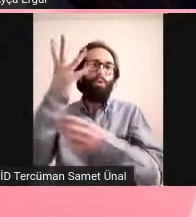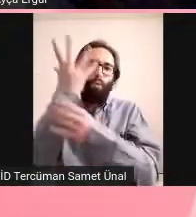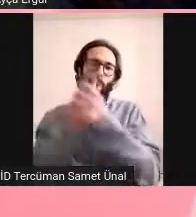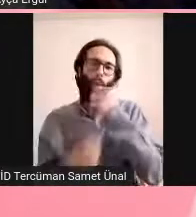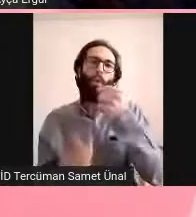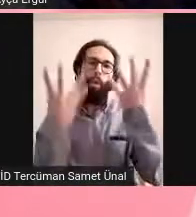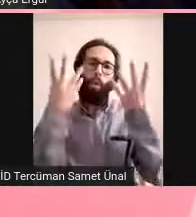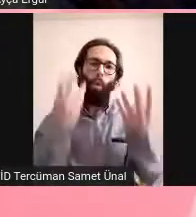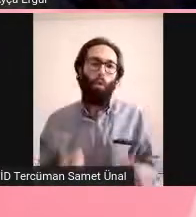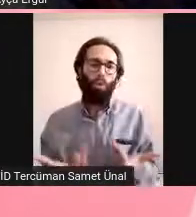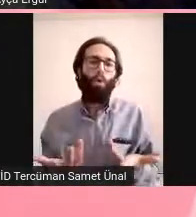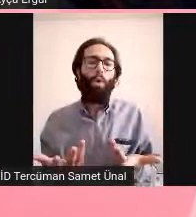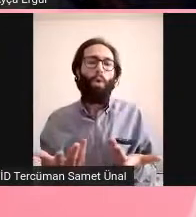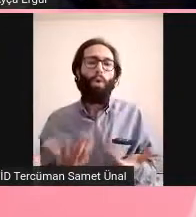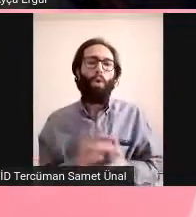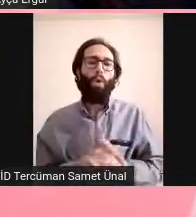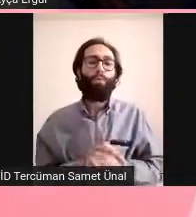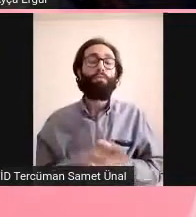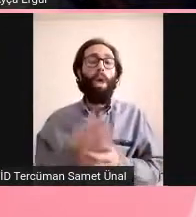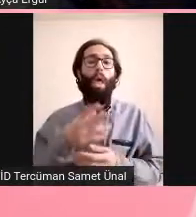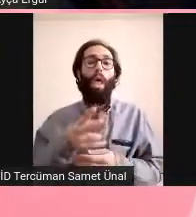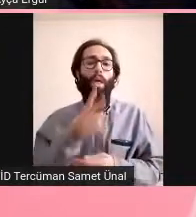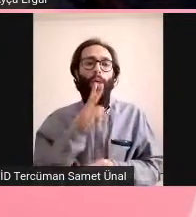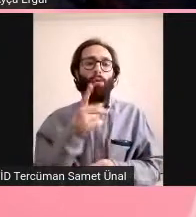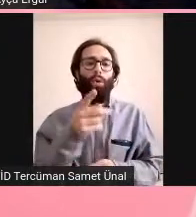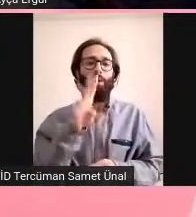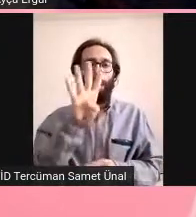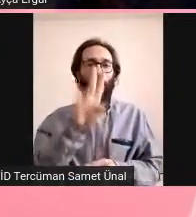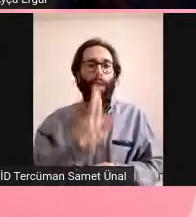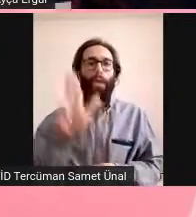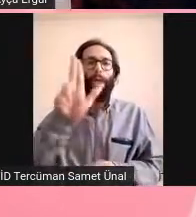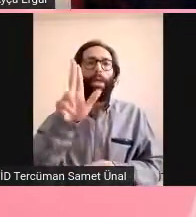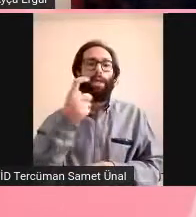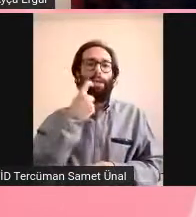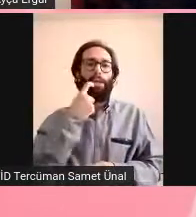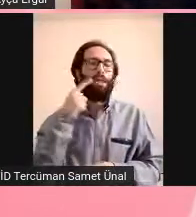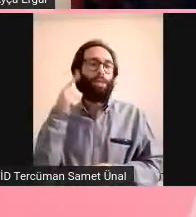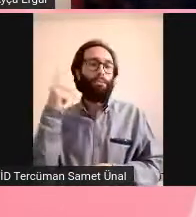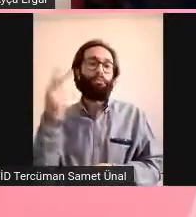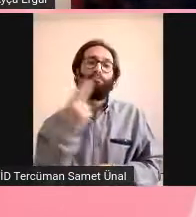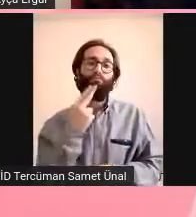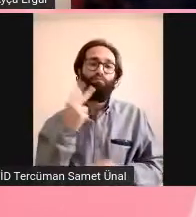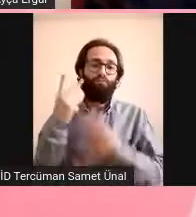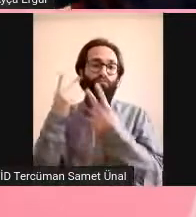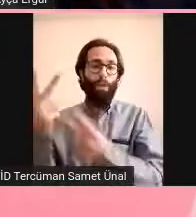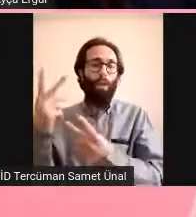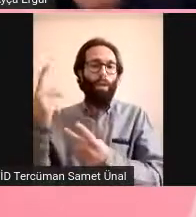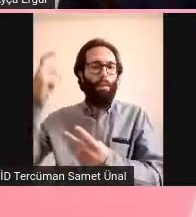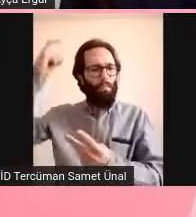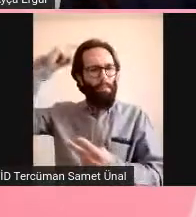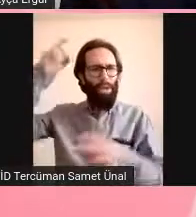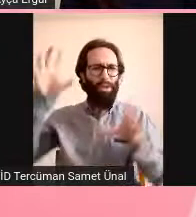En sonunda 47 yaşında bir kadın. Önce baş ağrısı ve sahilde uyuşma oluyor.